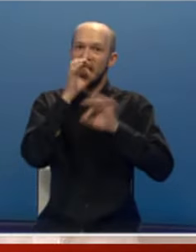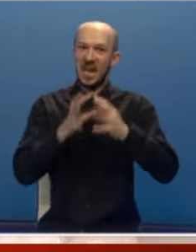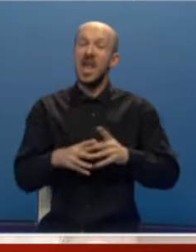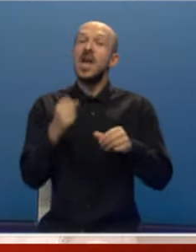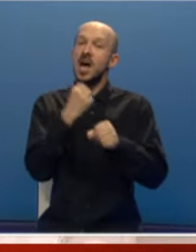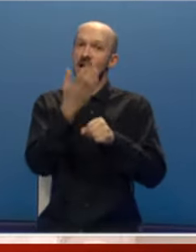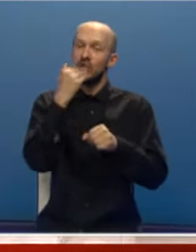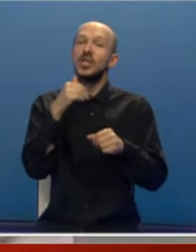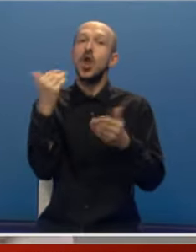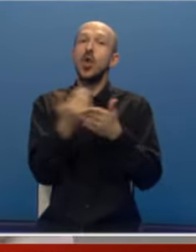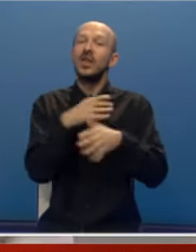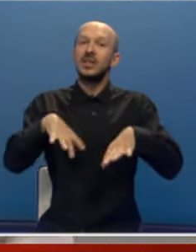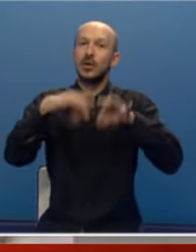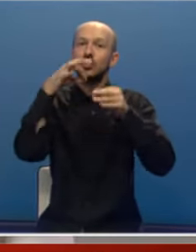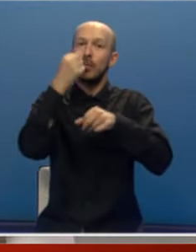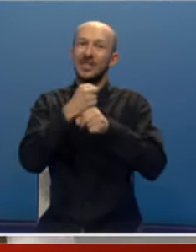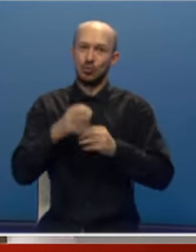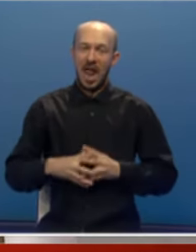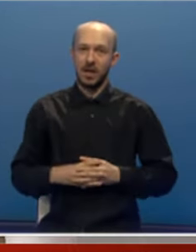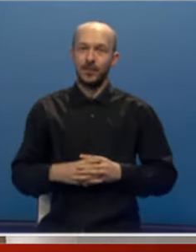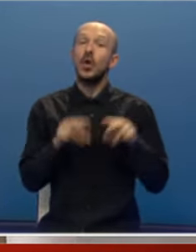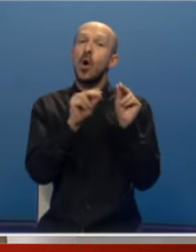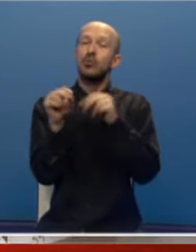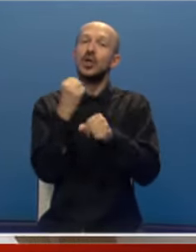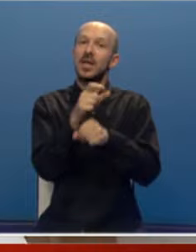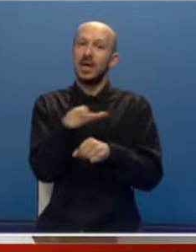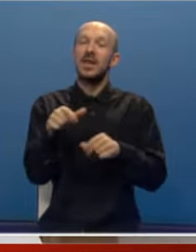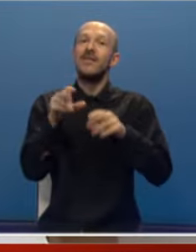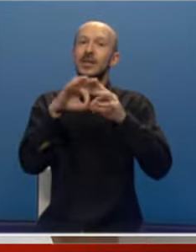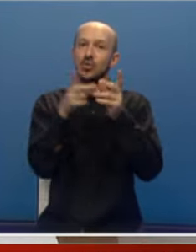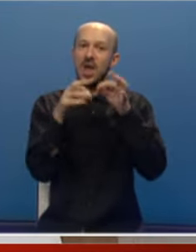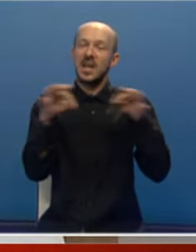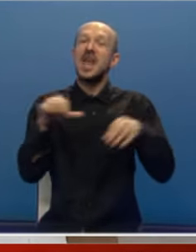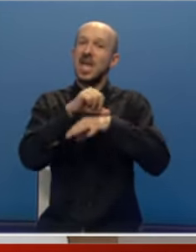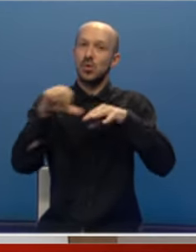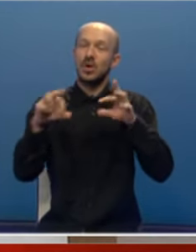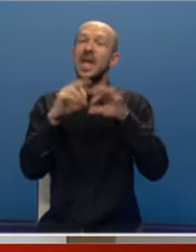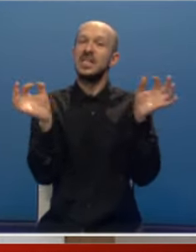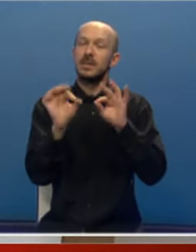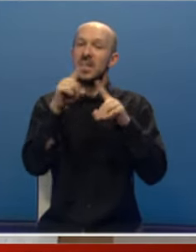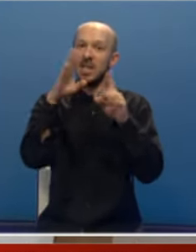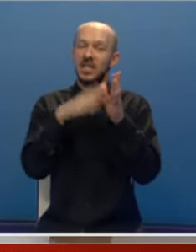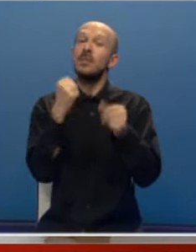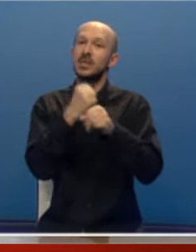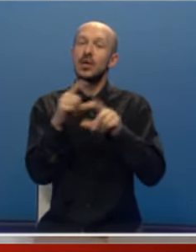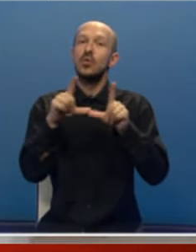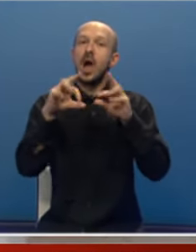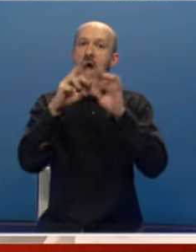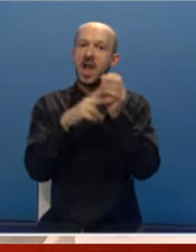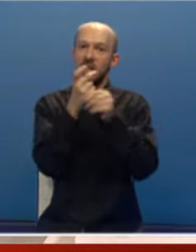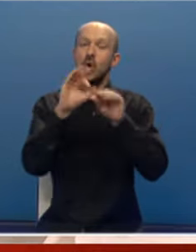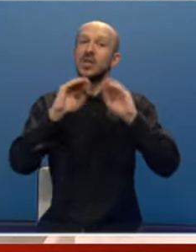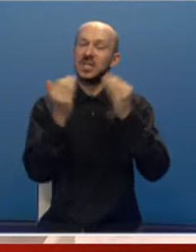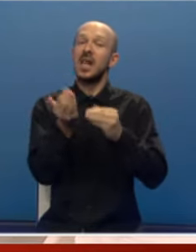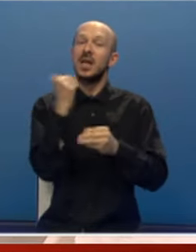Radiće se i nove diagnostičke procedure. Obučen je kader za vaskularnu hirurgiju, a spreman je i tim za rad u angiosali.